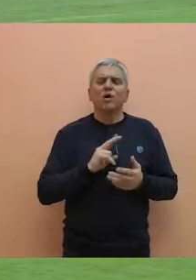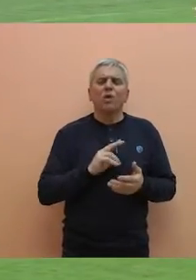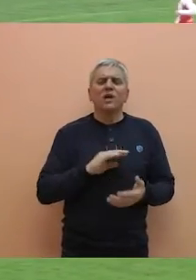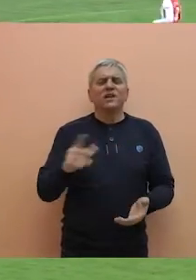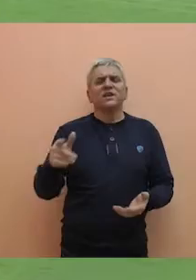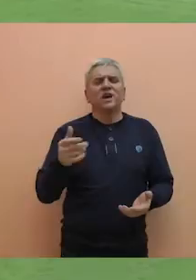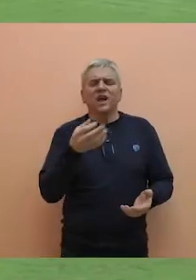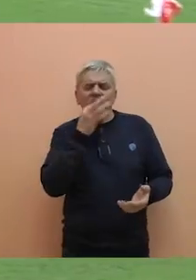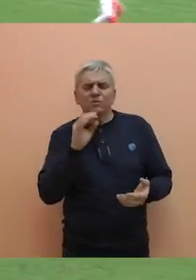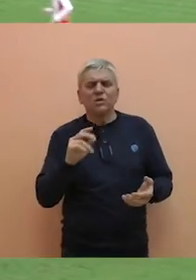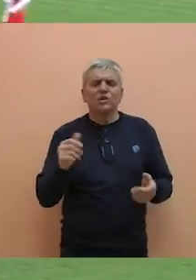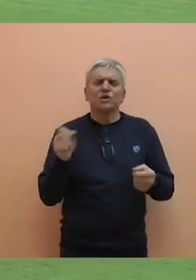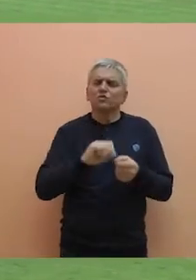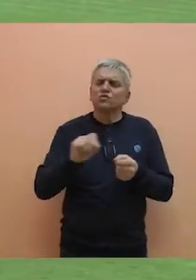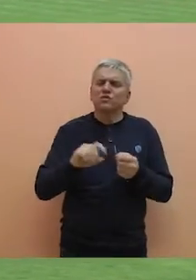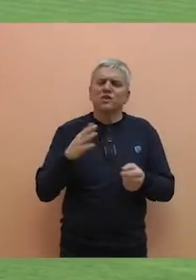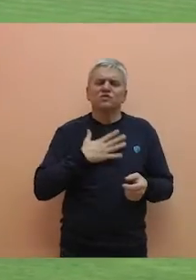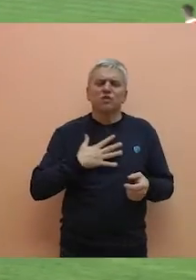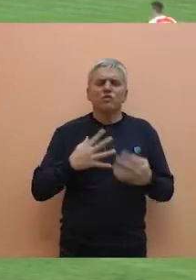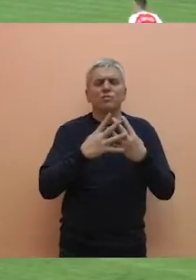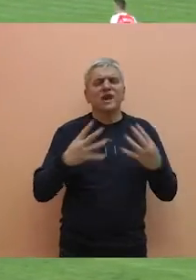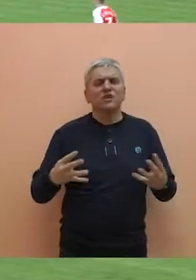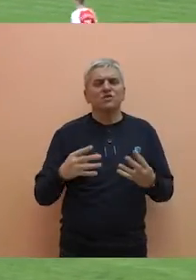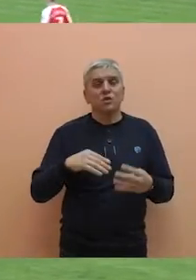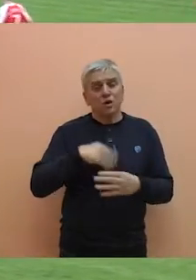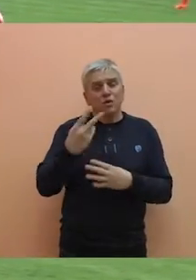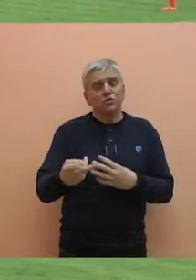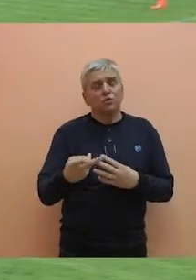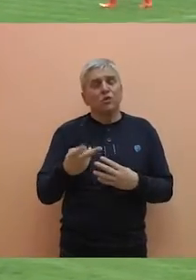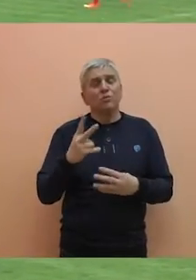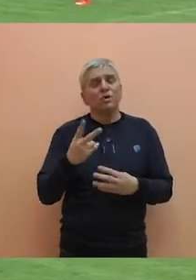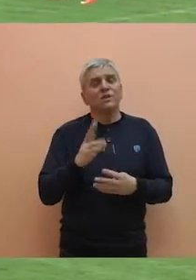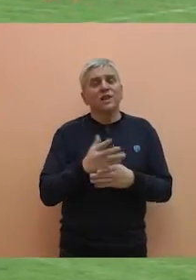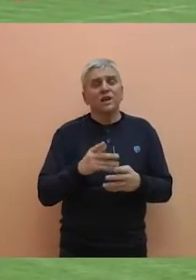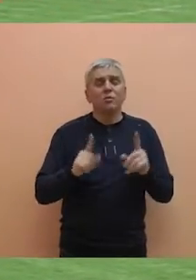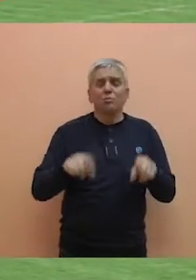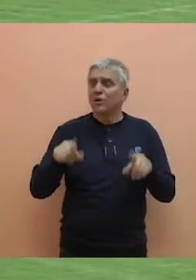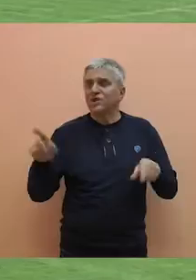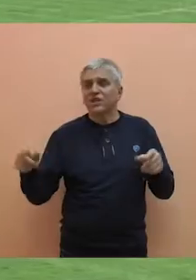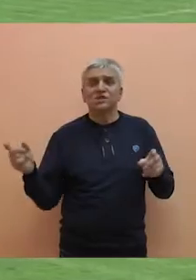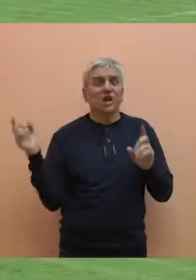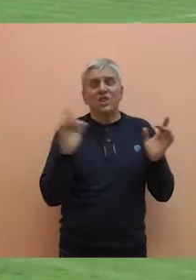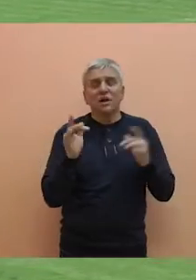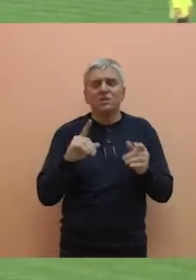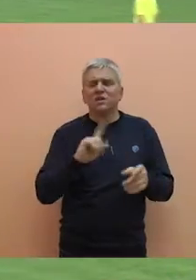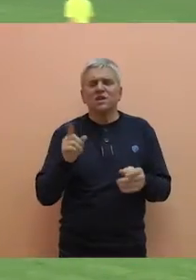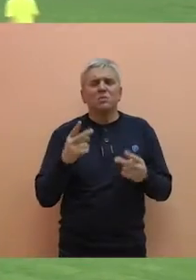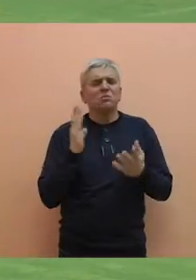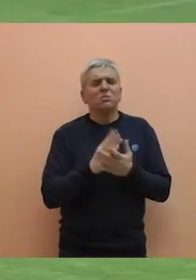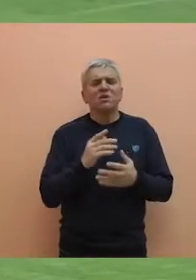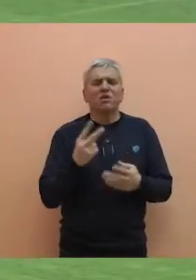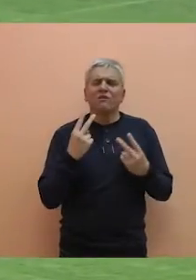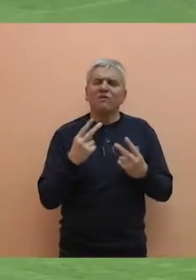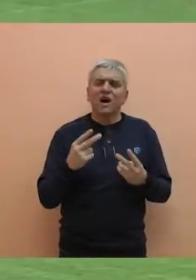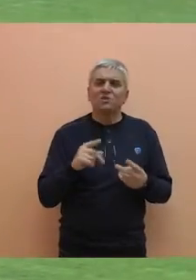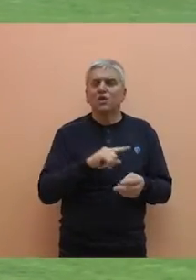navrata odličnim intervencijama sačuvao svoju mrežu. U drugom poluvremenu, osim sporadičnih napada i pokušaja domaćih, ništa značajnije